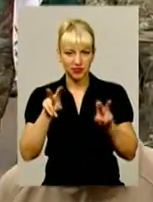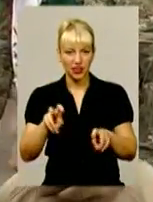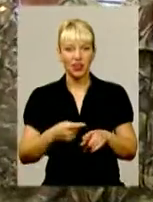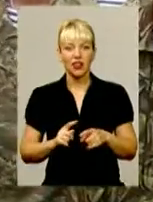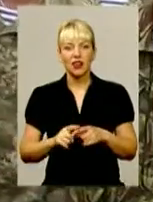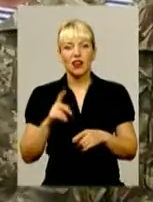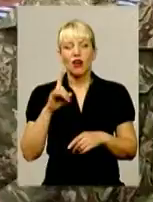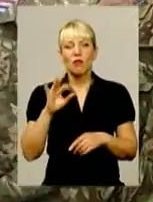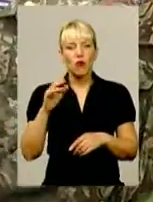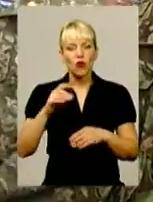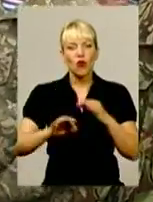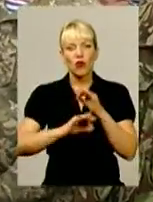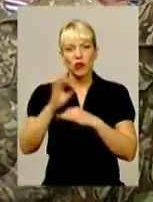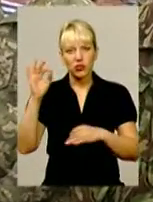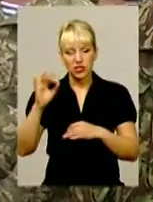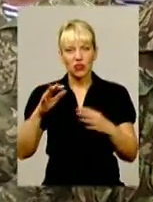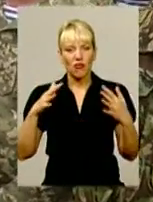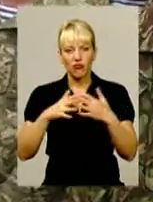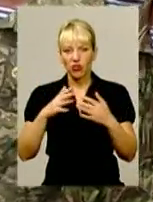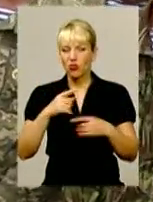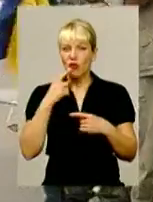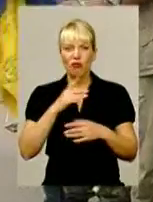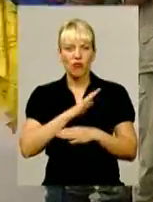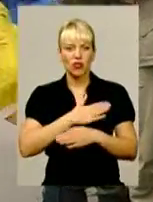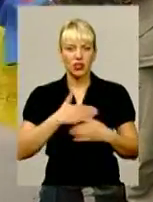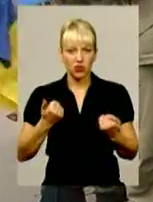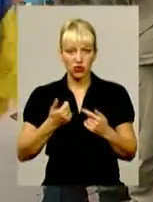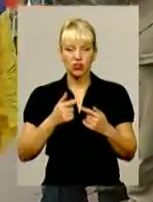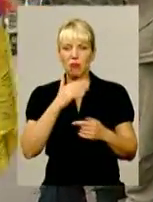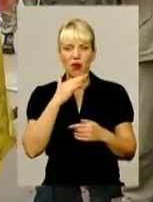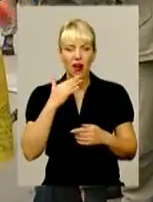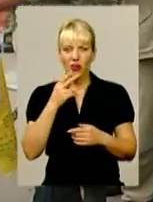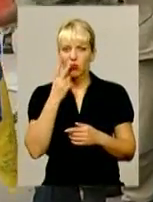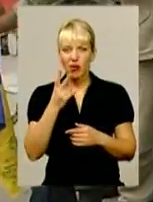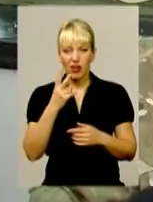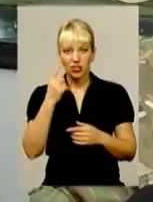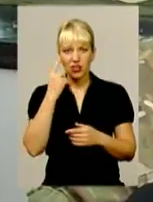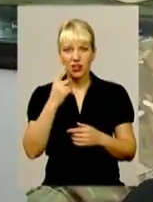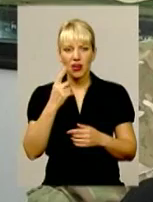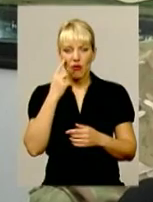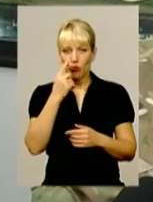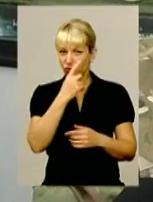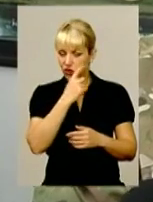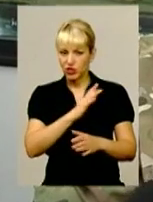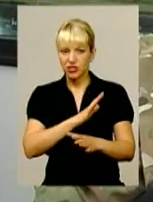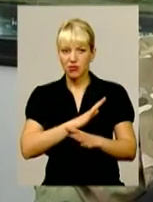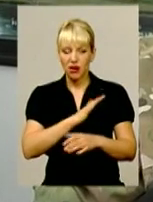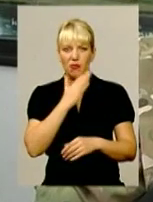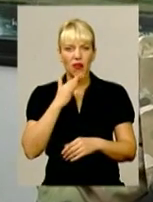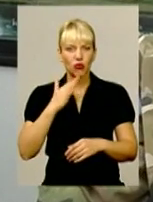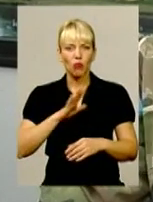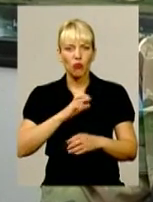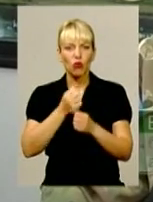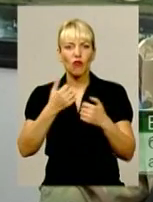військові говорять неохоче. На то часто дивилися бійці смерті у вічі та бачили багато втрат. Всього батальйона було.